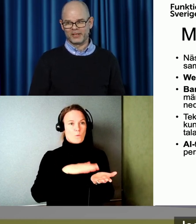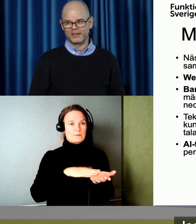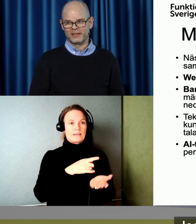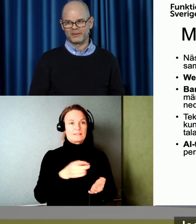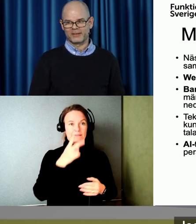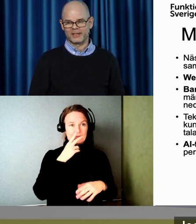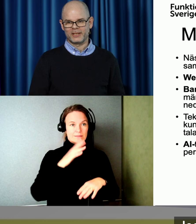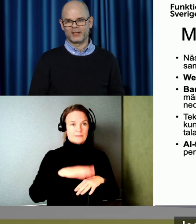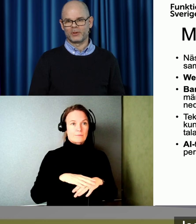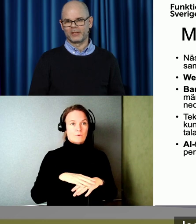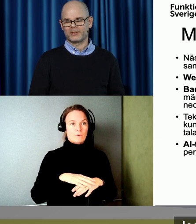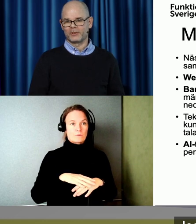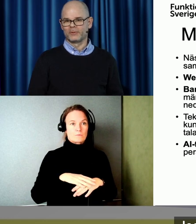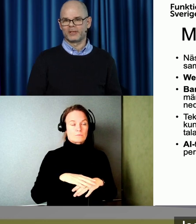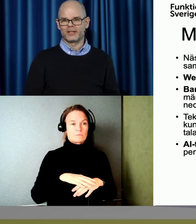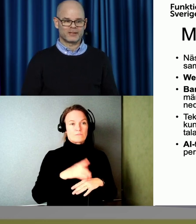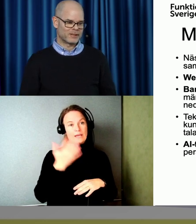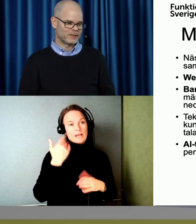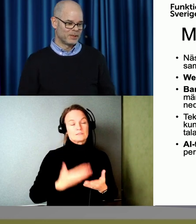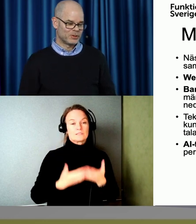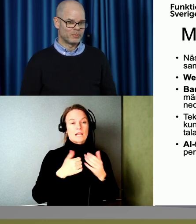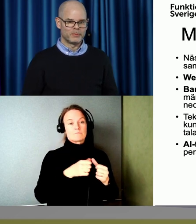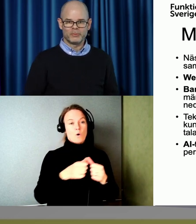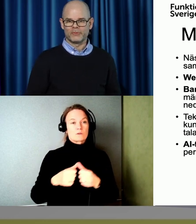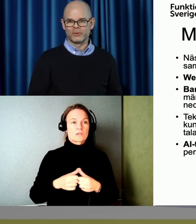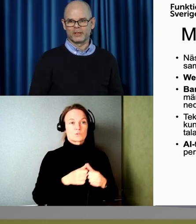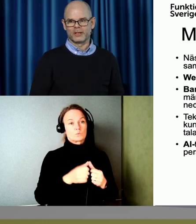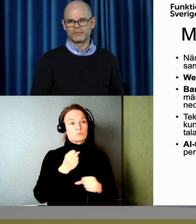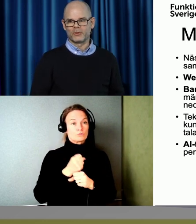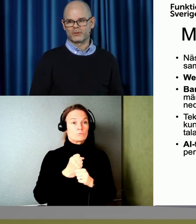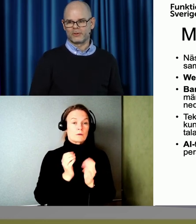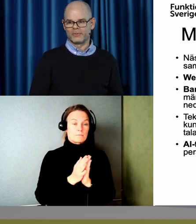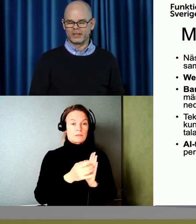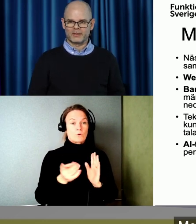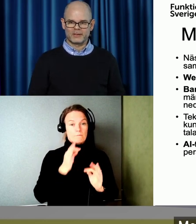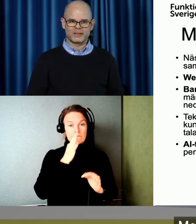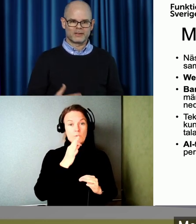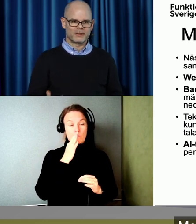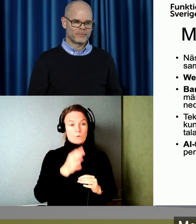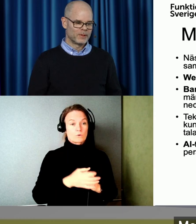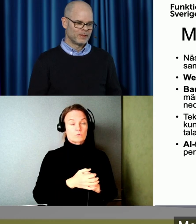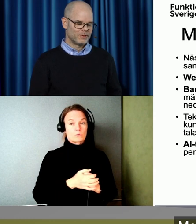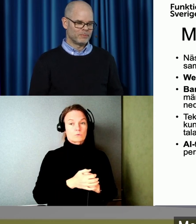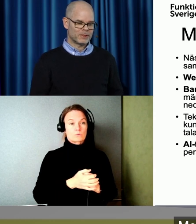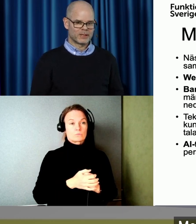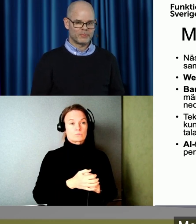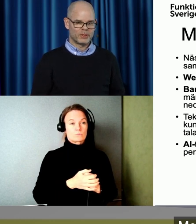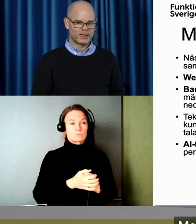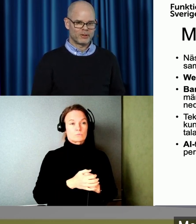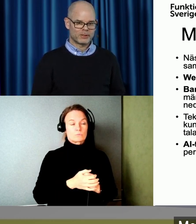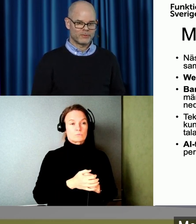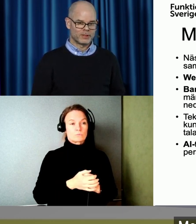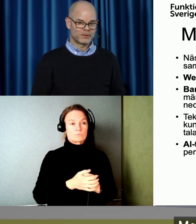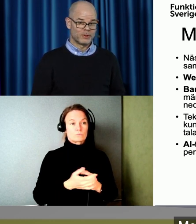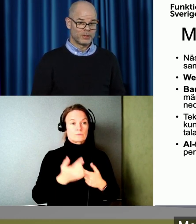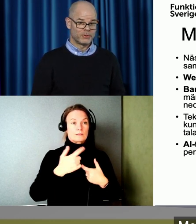den. För den kan hjälpa organisationer att jobba med de här frågorna. också att... Med tanke på